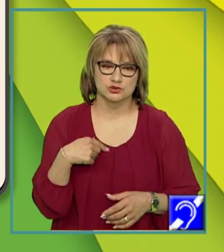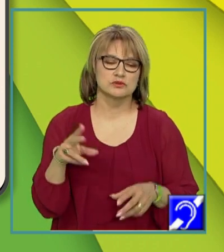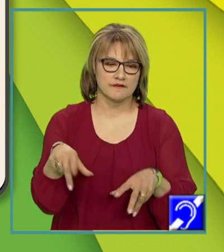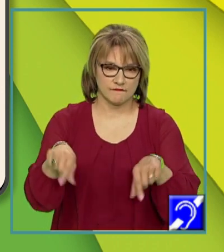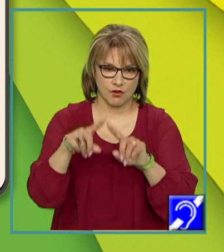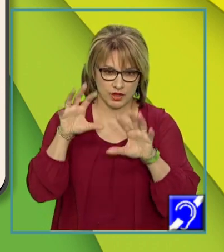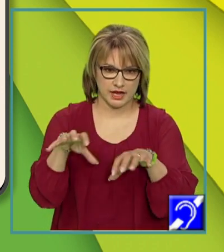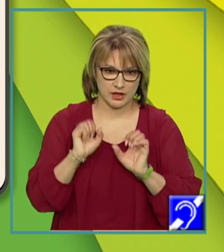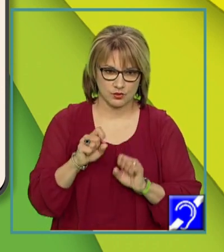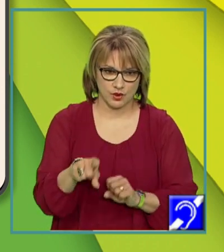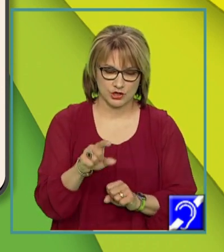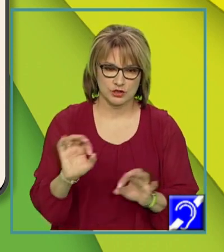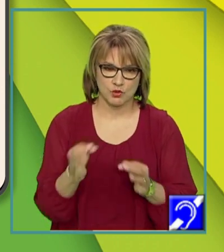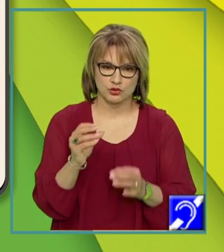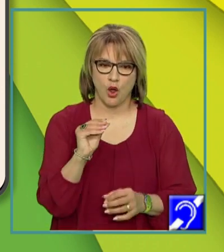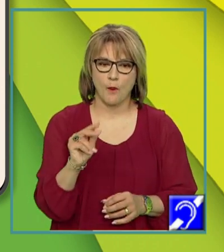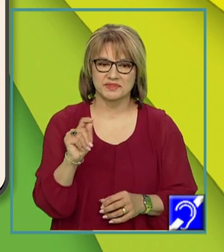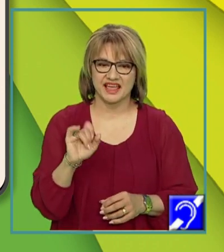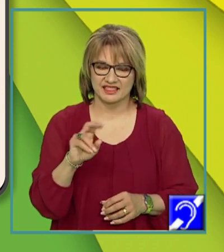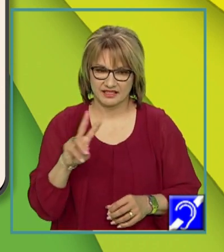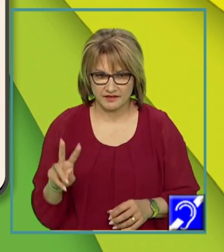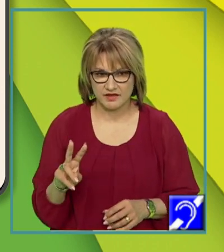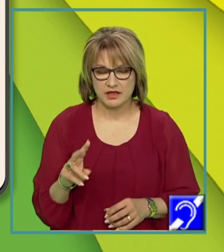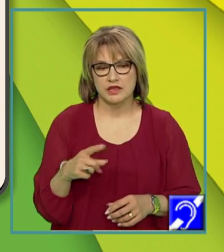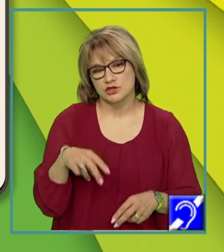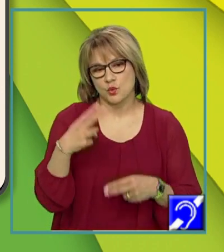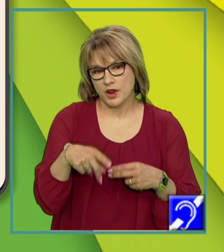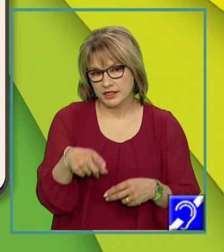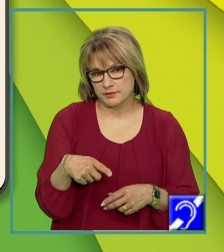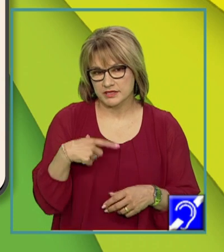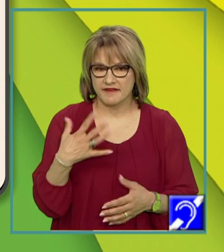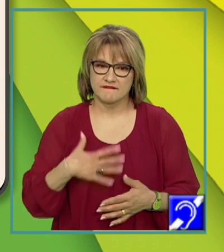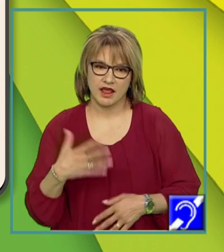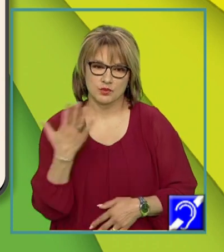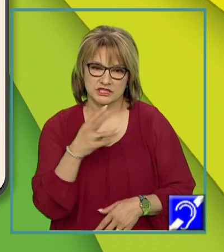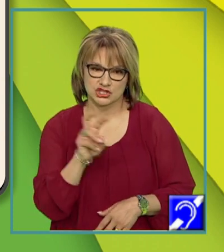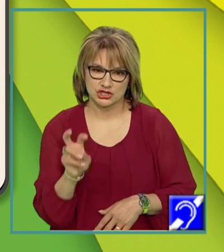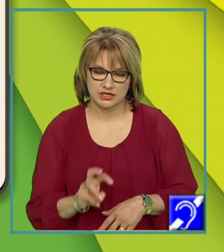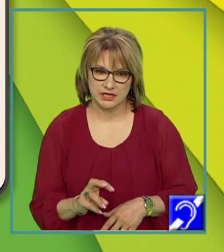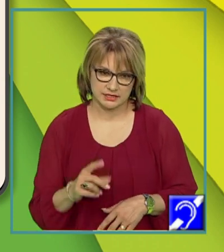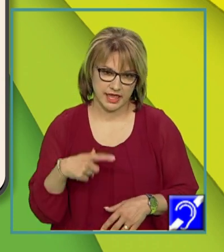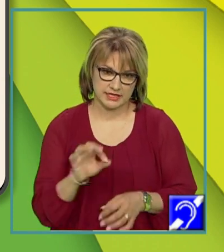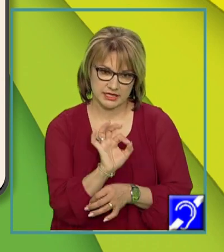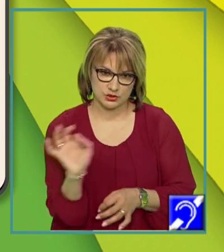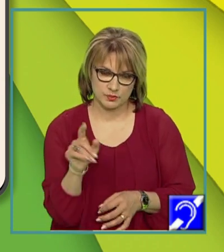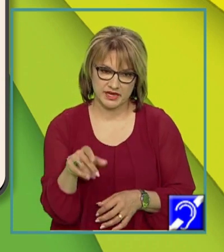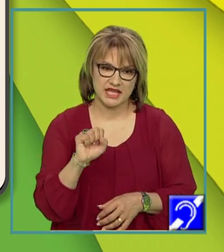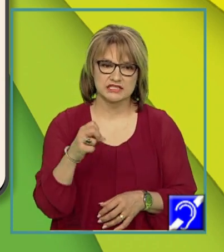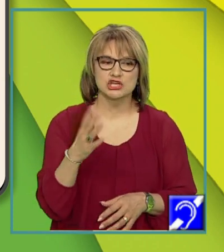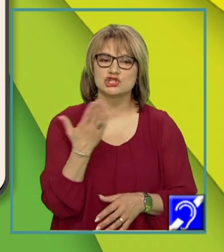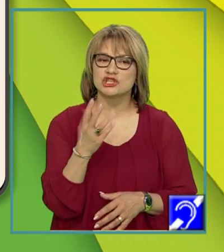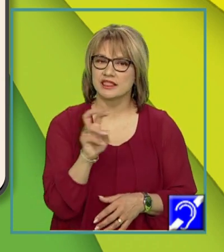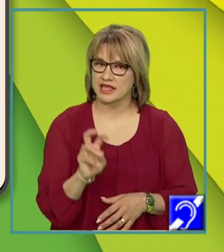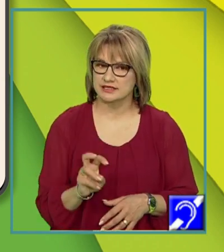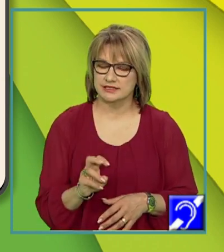modul condițional optativ. Iar în ultimul exemplu, vreau să citesc, iată că avem subliniat să citesc, verbul să